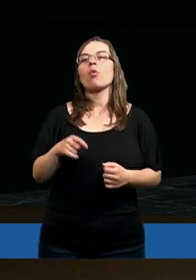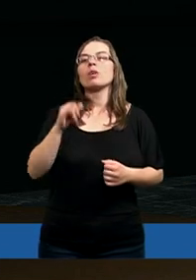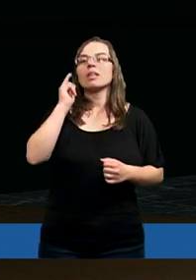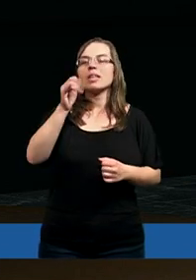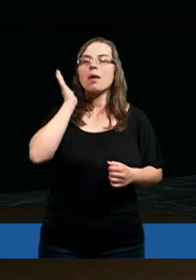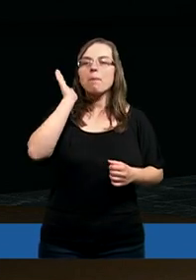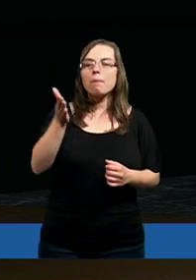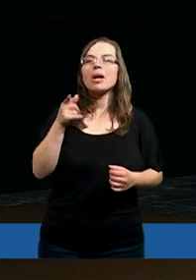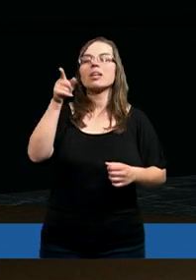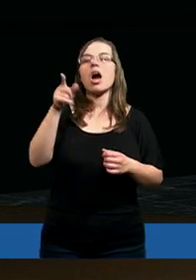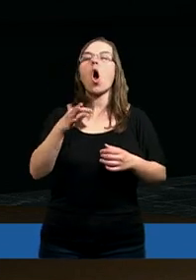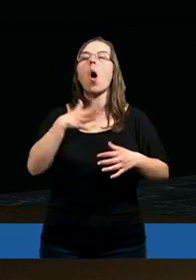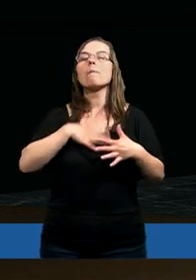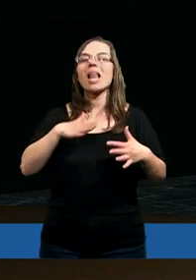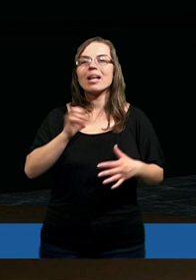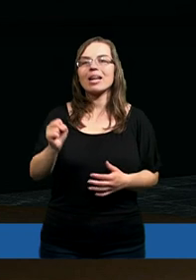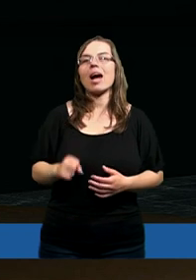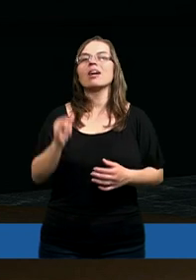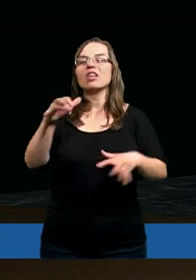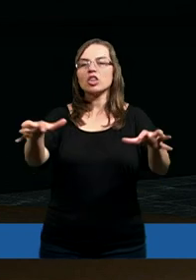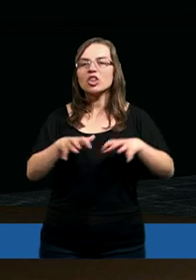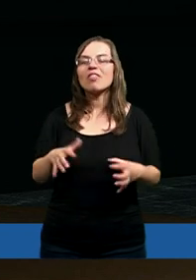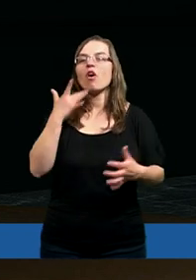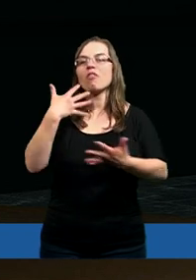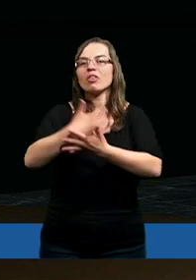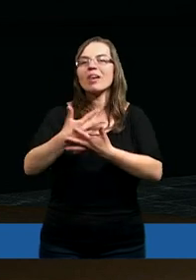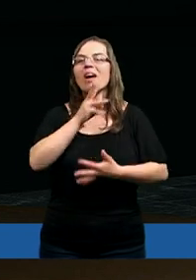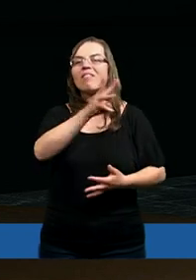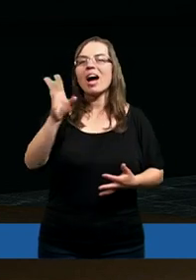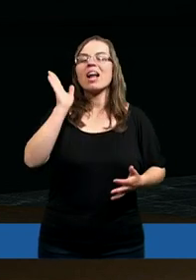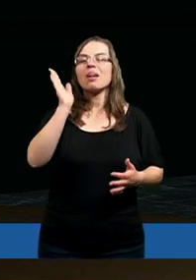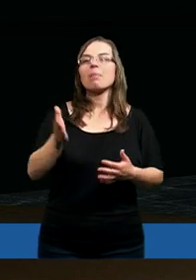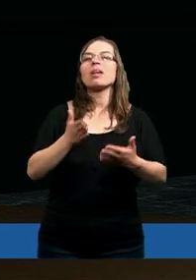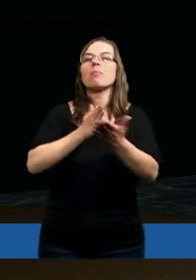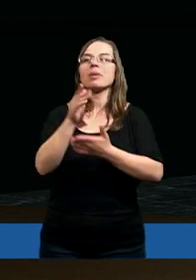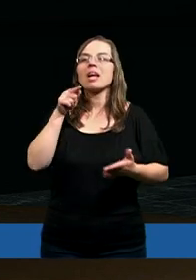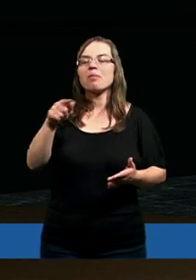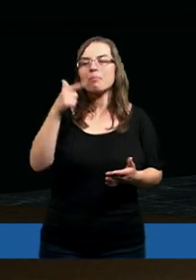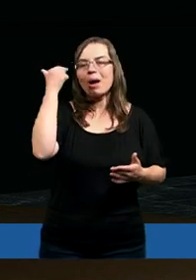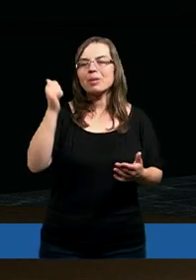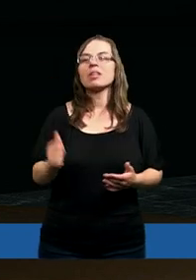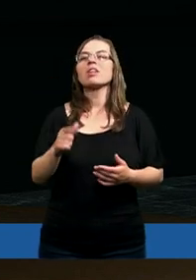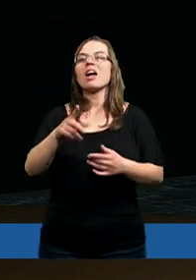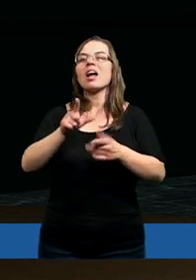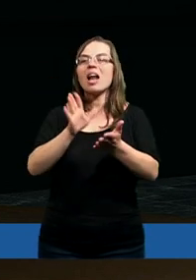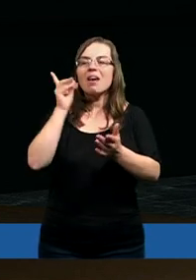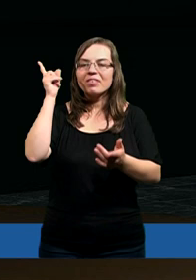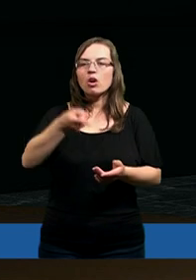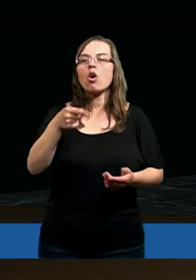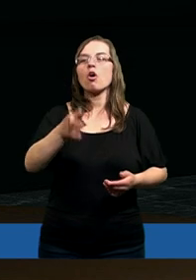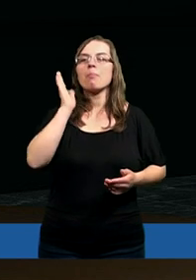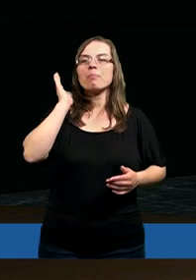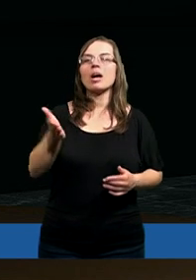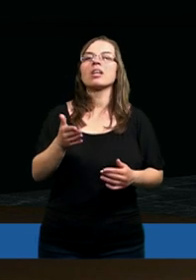a droga prawdy będzie przez nich pohańbiona. Szciwości wykorzystywać was będą przez myślone opowieści, lecz wyrok